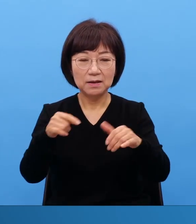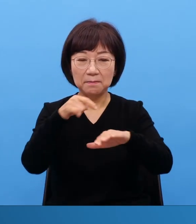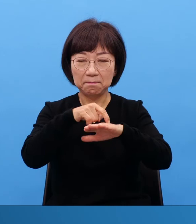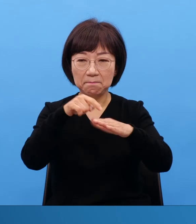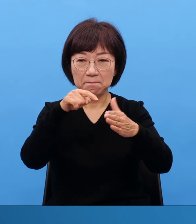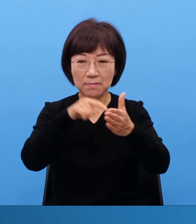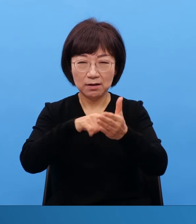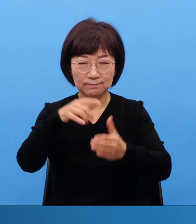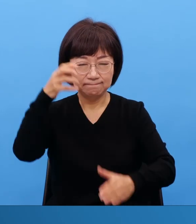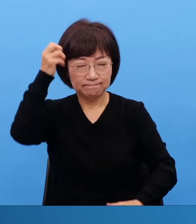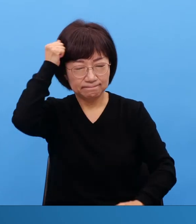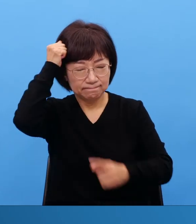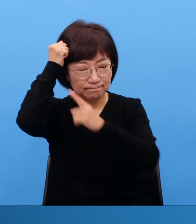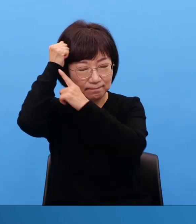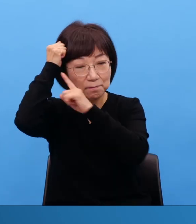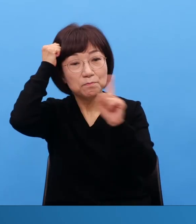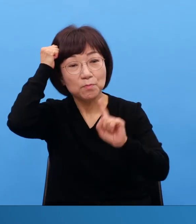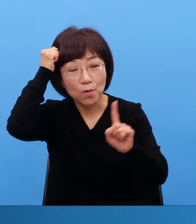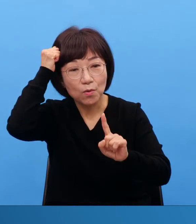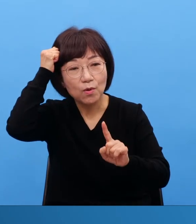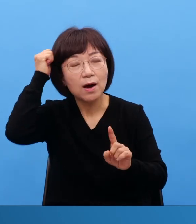중심으로 모든 것을 다 하세요